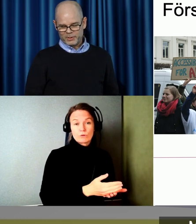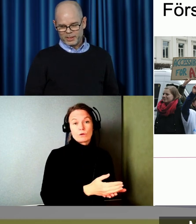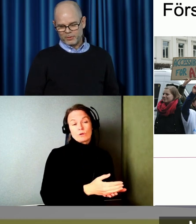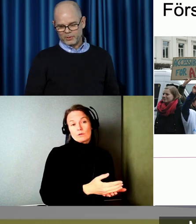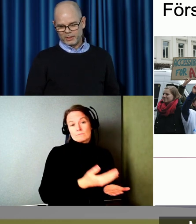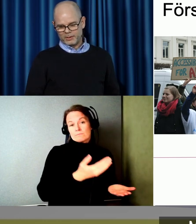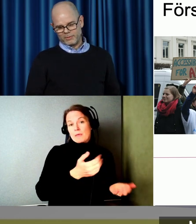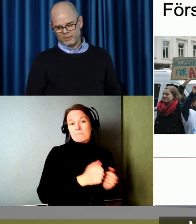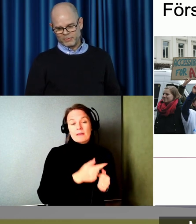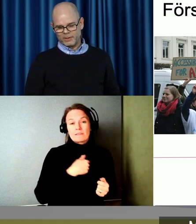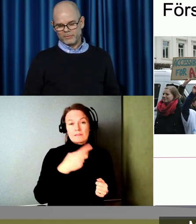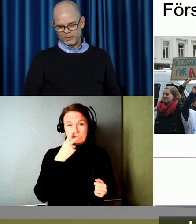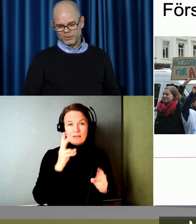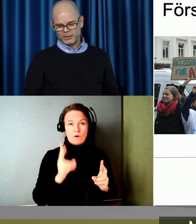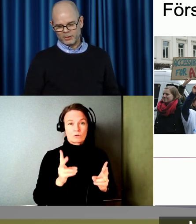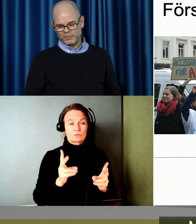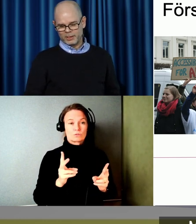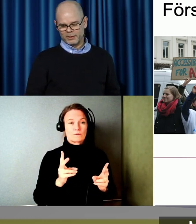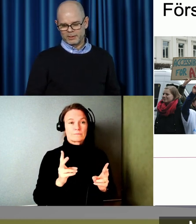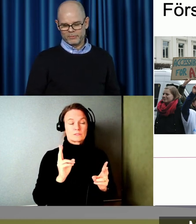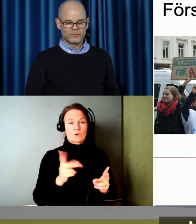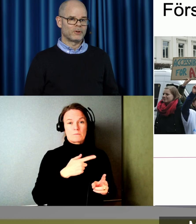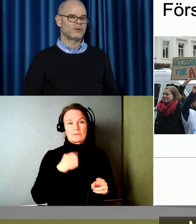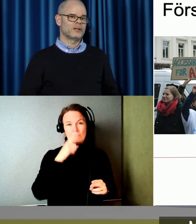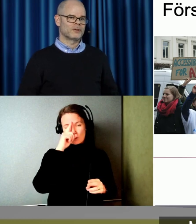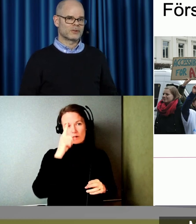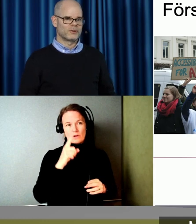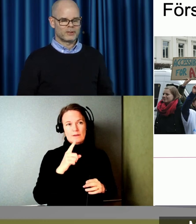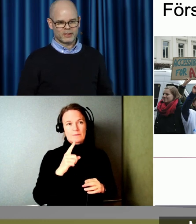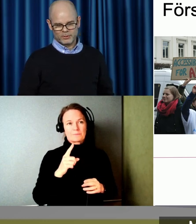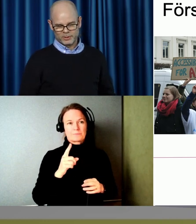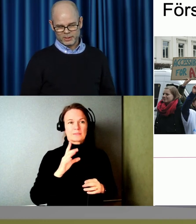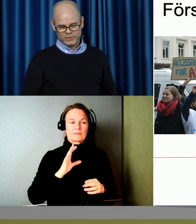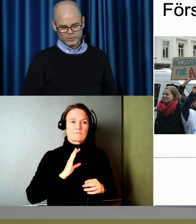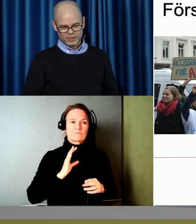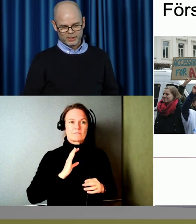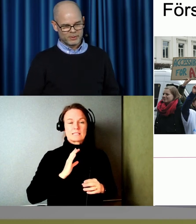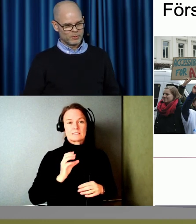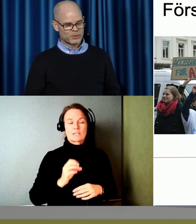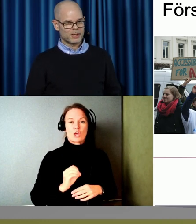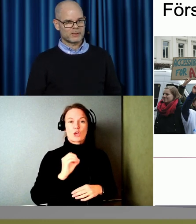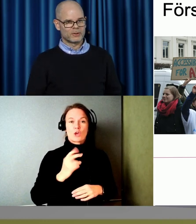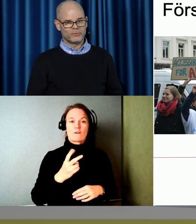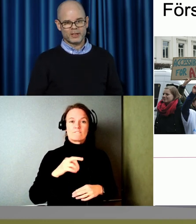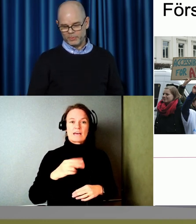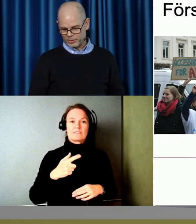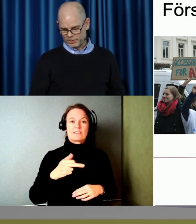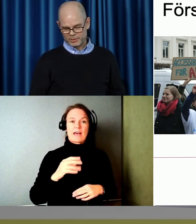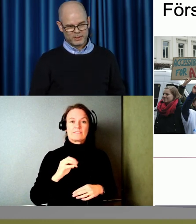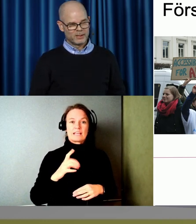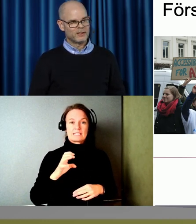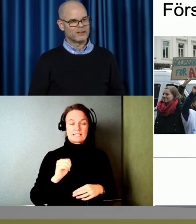Men vi ser också att, som vi förstår, att ett överträdelseförfarande har startat då. Så att vi får se hur processen går